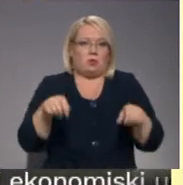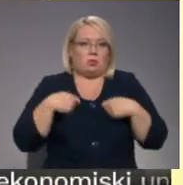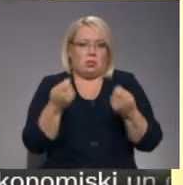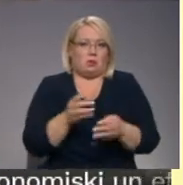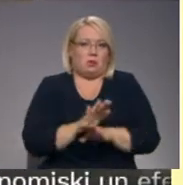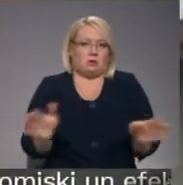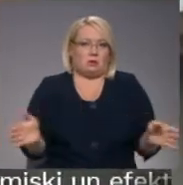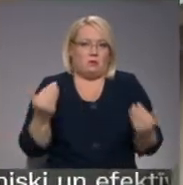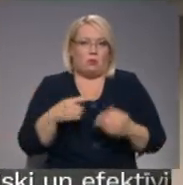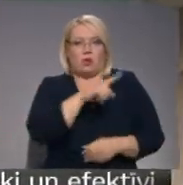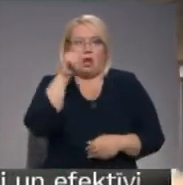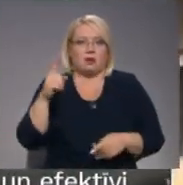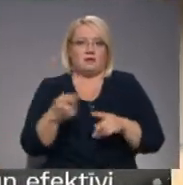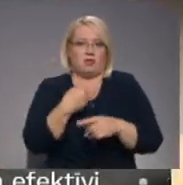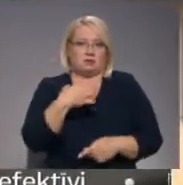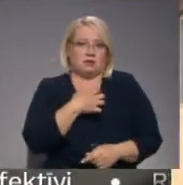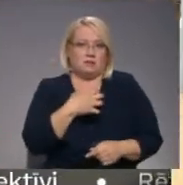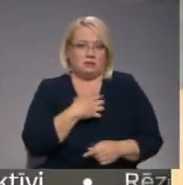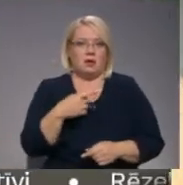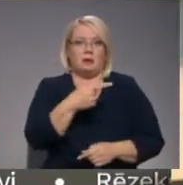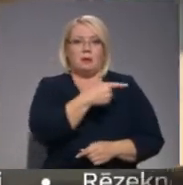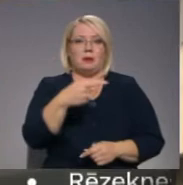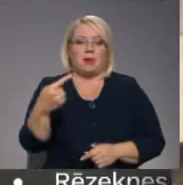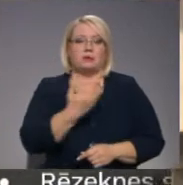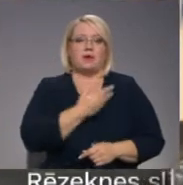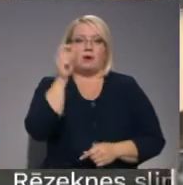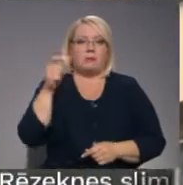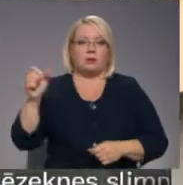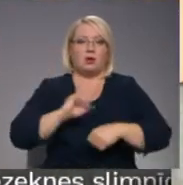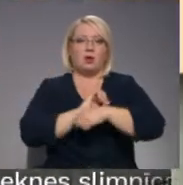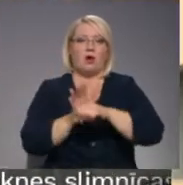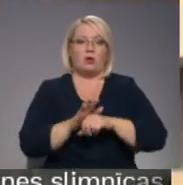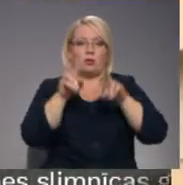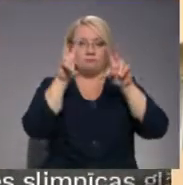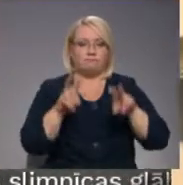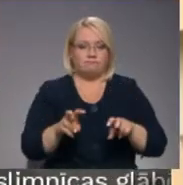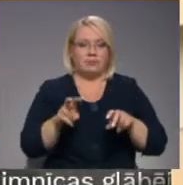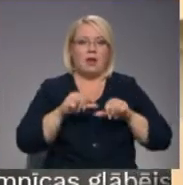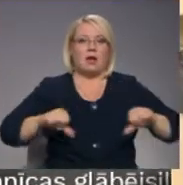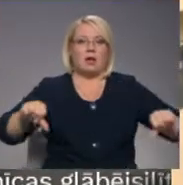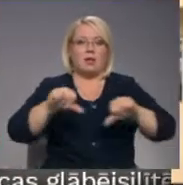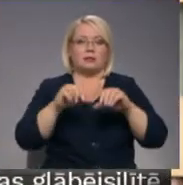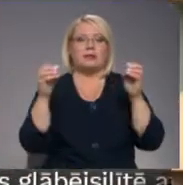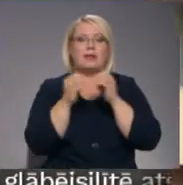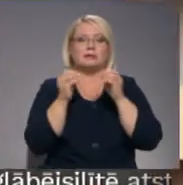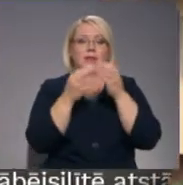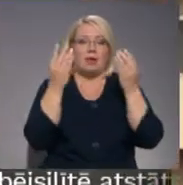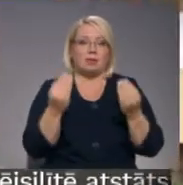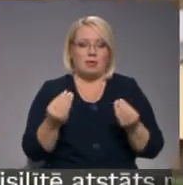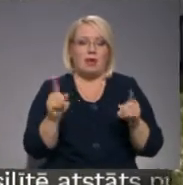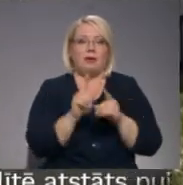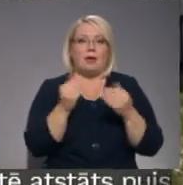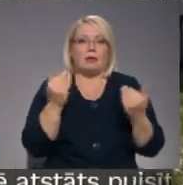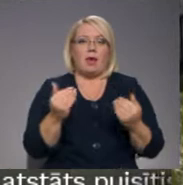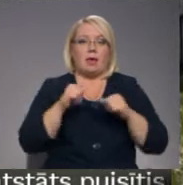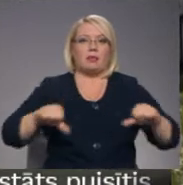Varbūt te ir vīkārt šīm. Visiem sociālās mājas pirmā stāvu iemītniekiem COVID-19 testas tiks veikts karantīnas desmitajā dienā. Tāpat pašreiz